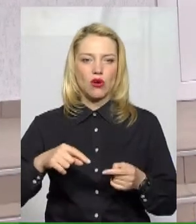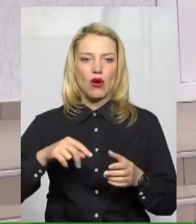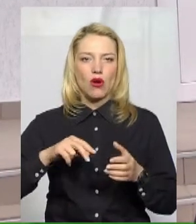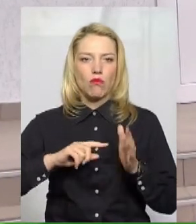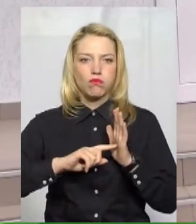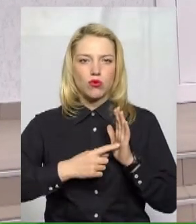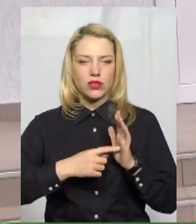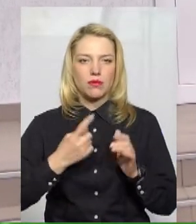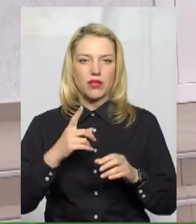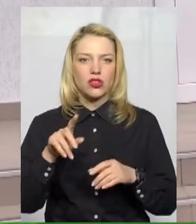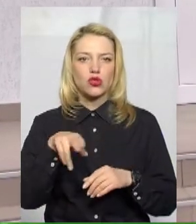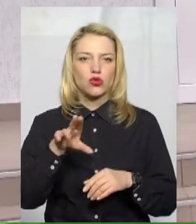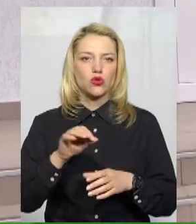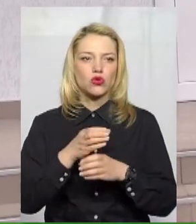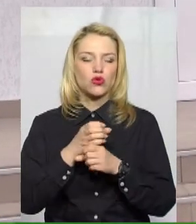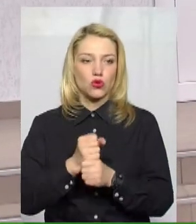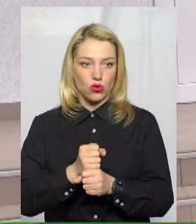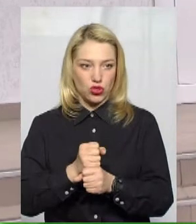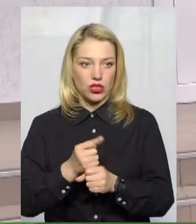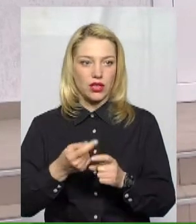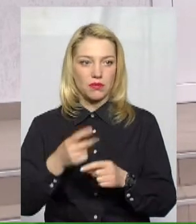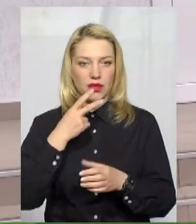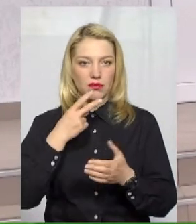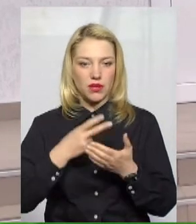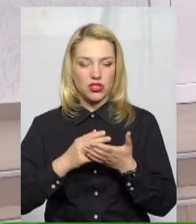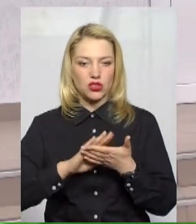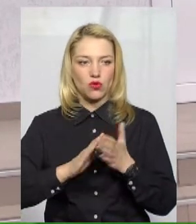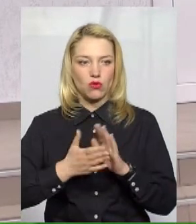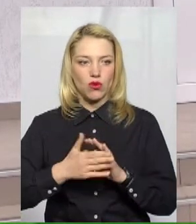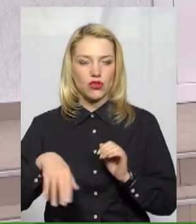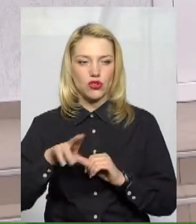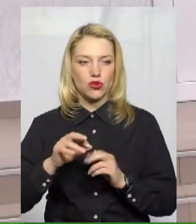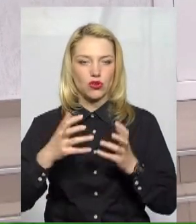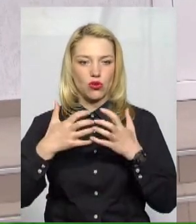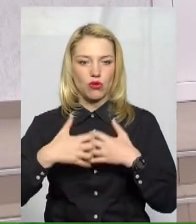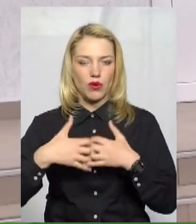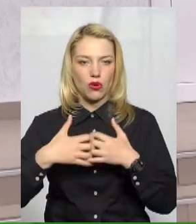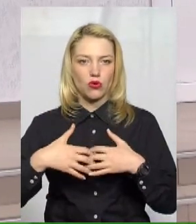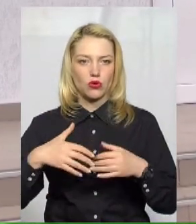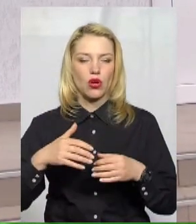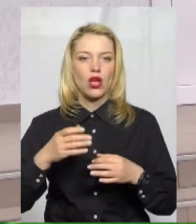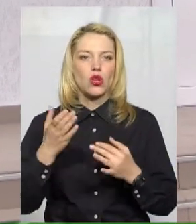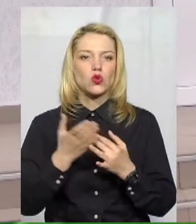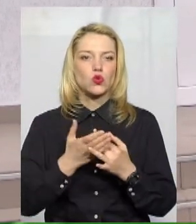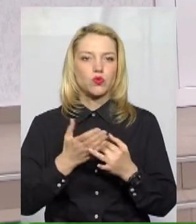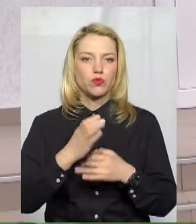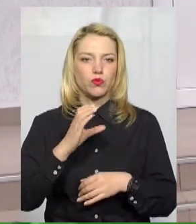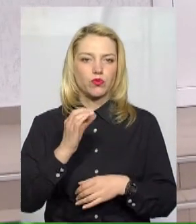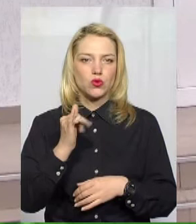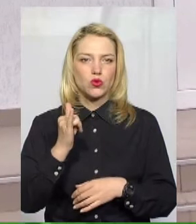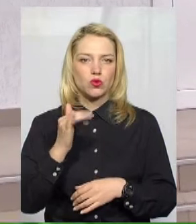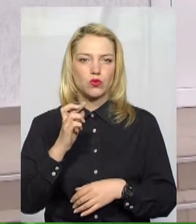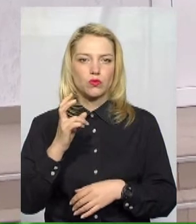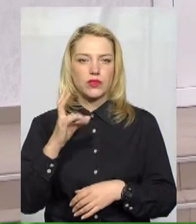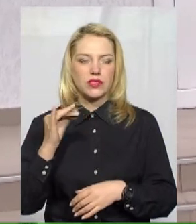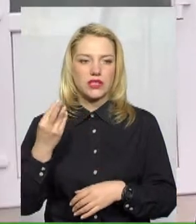короченням, певні передбачені умови стосовно обрахунку субсидії від нього доходу береться за основу допомоги по